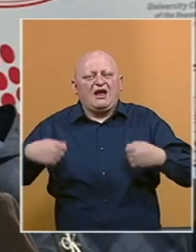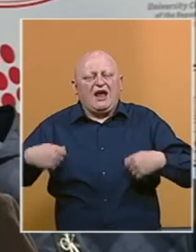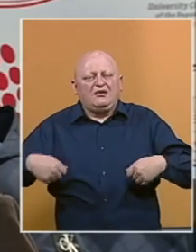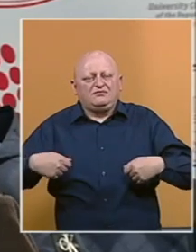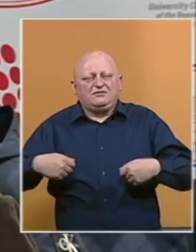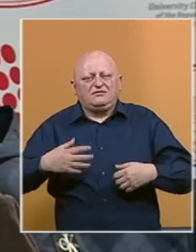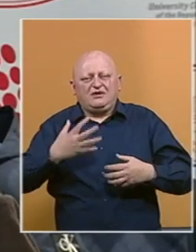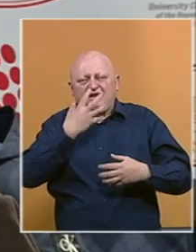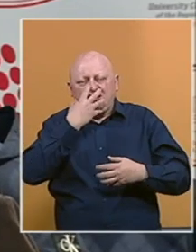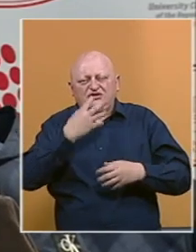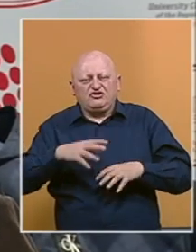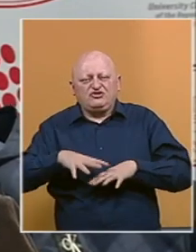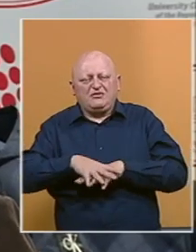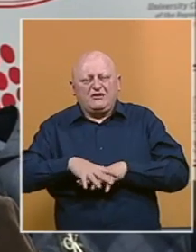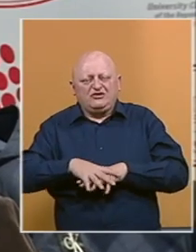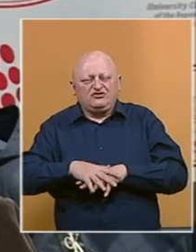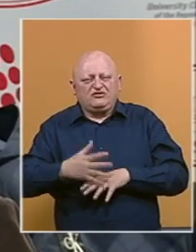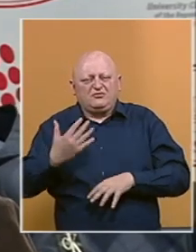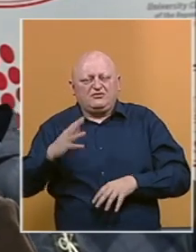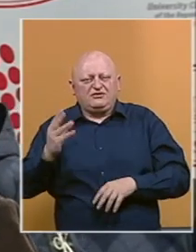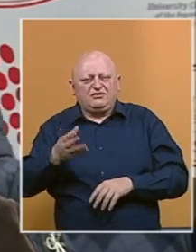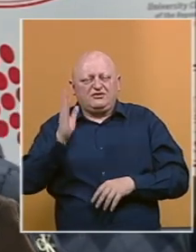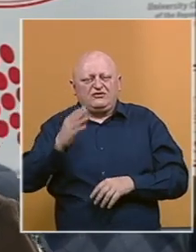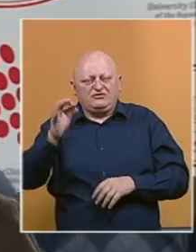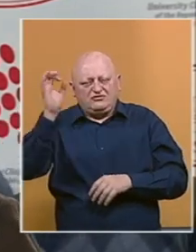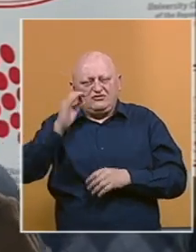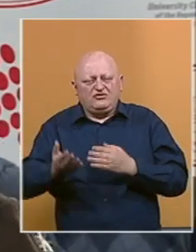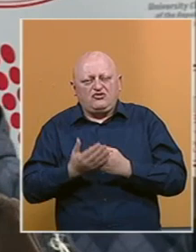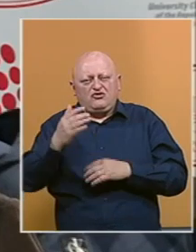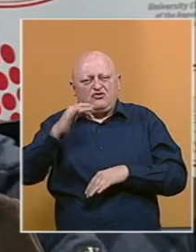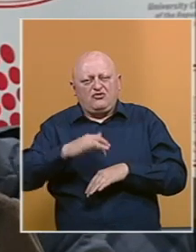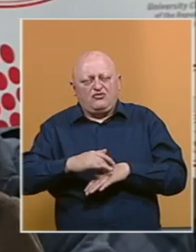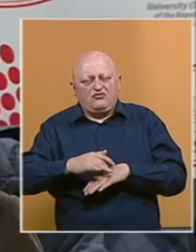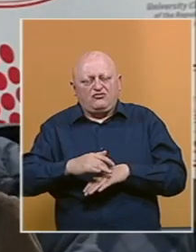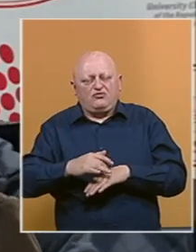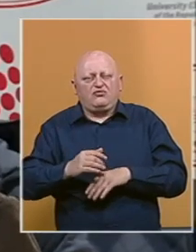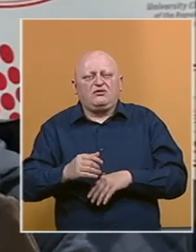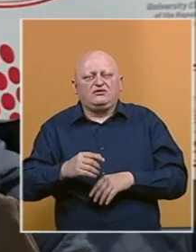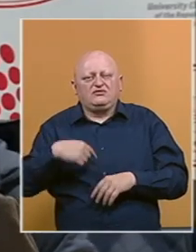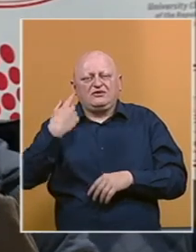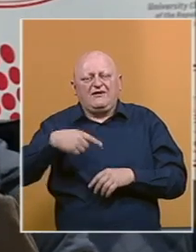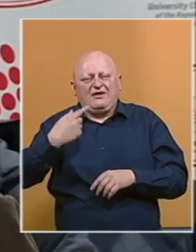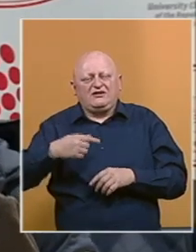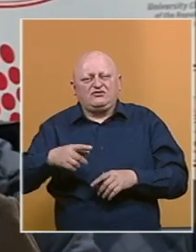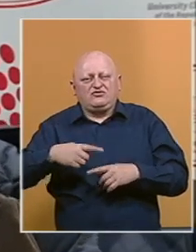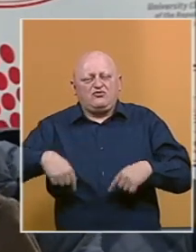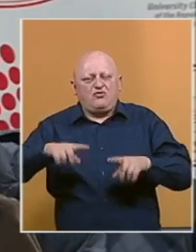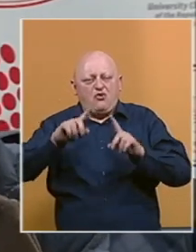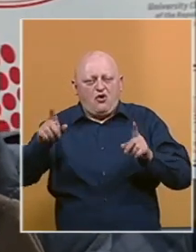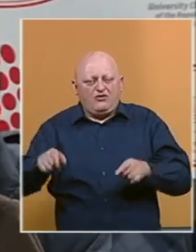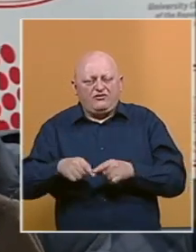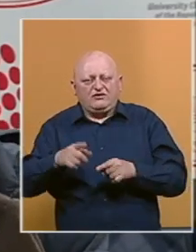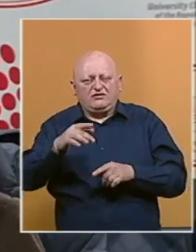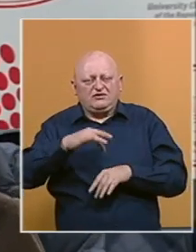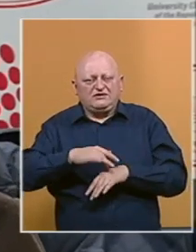kisioničke mreže prije svega i ićemo u pravcu osnivanja jednog centra za neinvazivnu svakako ventilaciju u okviru kliničkog centra gdje bi